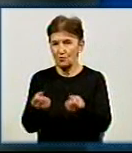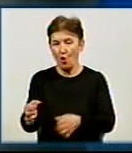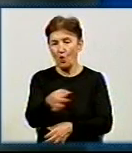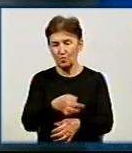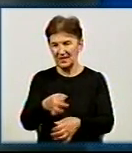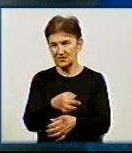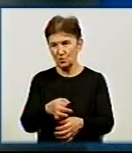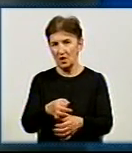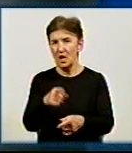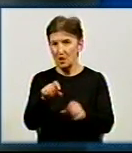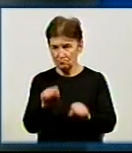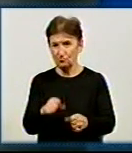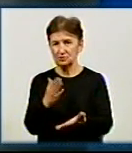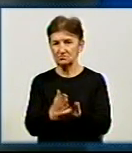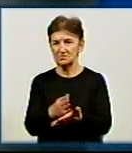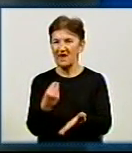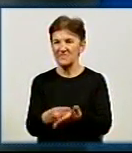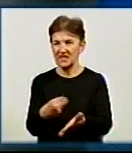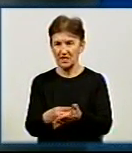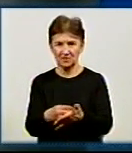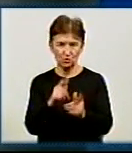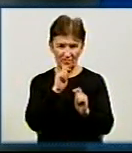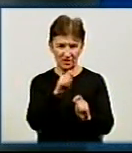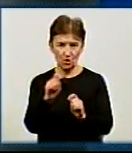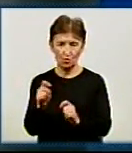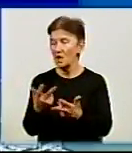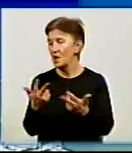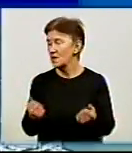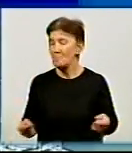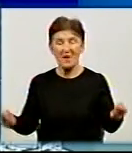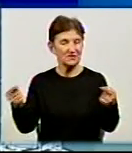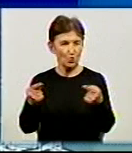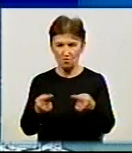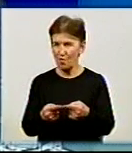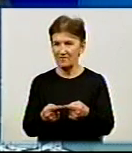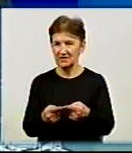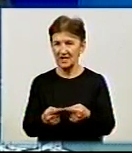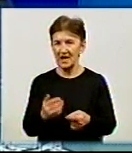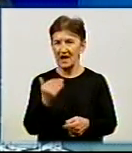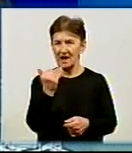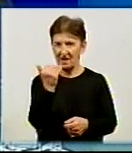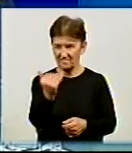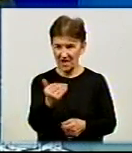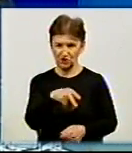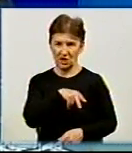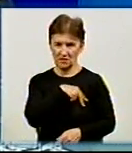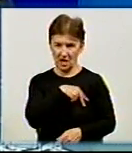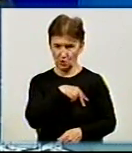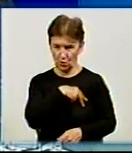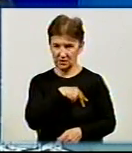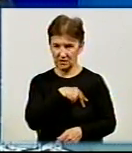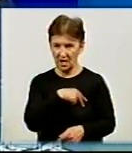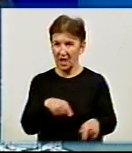Важливо для спортсменів мати фінансову нагороду за те, що вони перемагають. Ваша нагорода передбачає таку